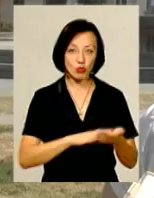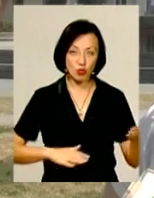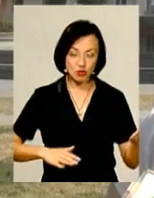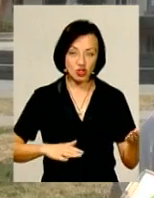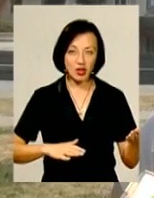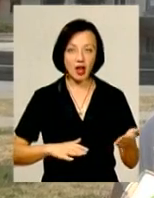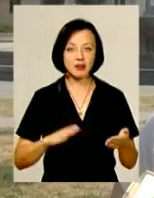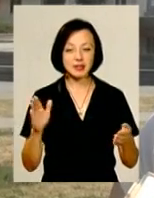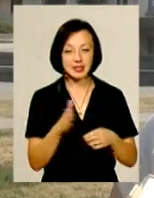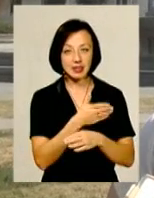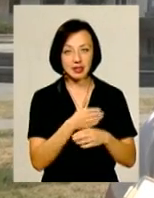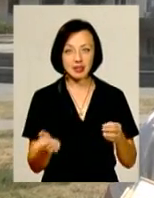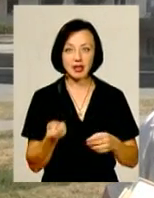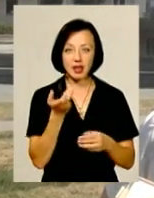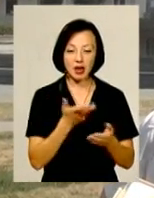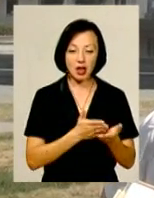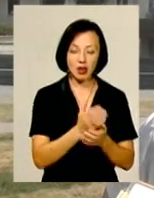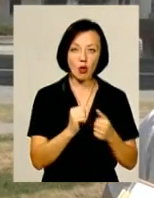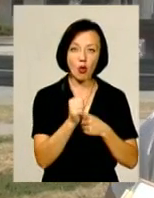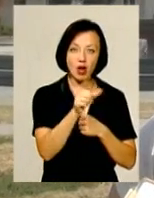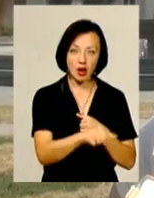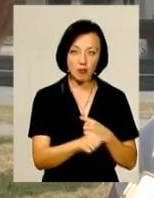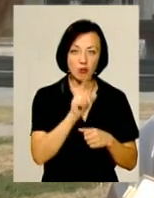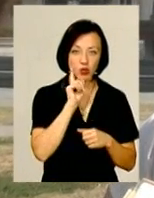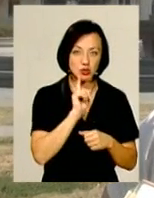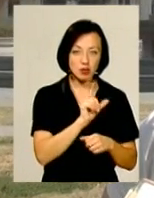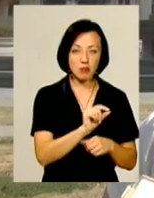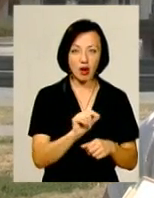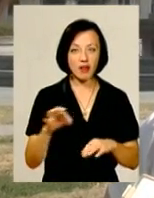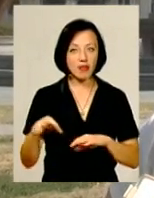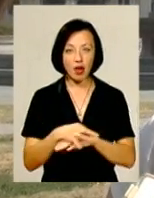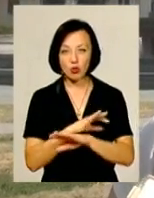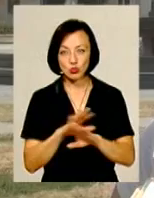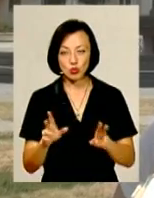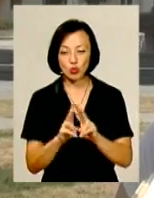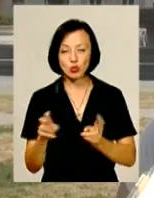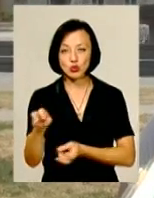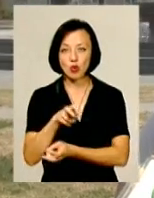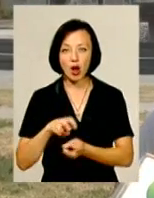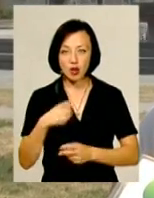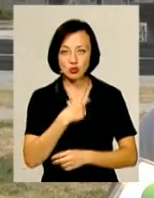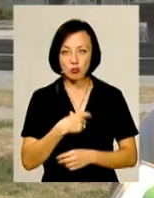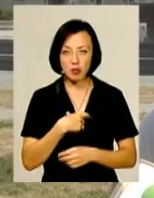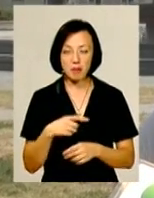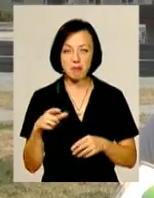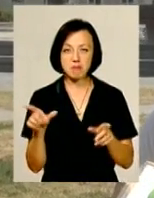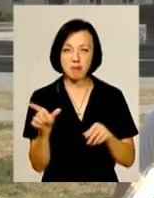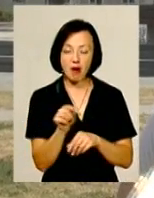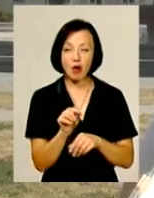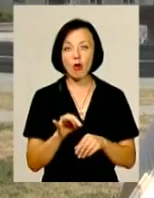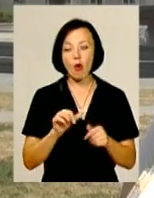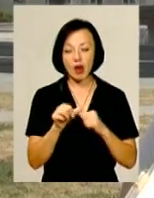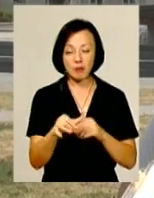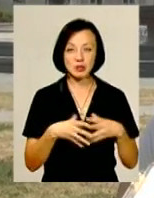при чому продовження ділити на кілька напрямків. Робити окремо для молодих пар, для неодружених, для тих, хто шукає собі пару, окремо для сімей,